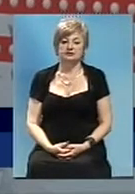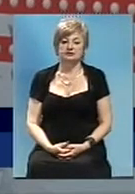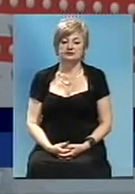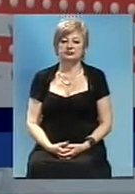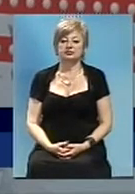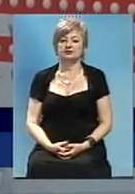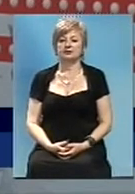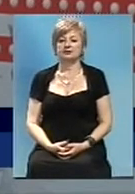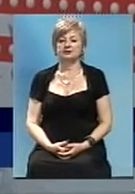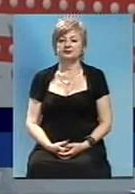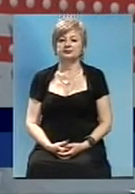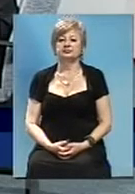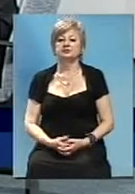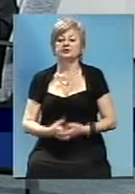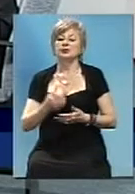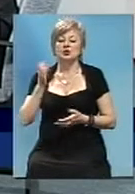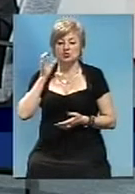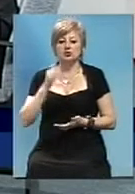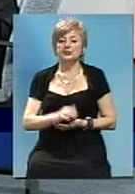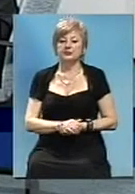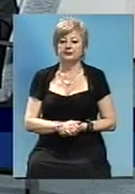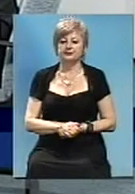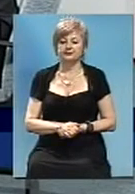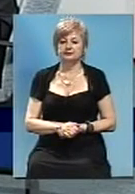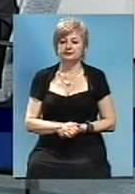Алло, алло. Здравствуйте. Ви в студії ставте своє запитання.